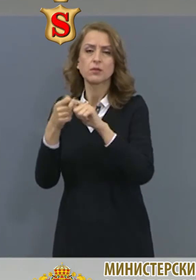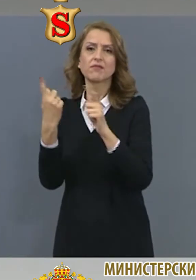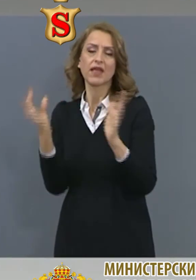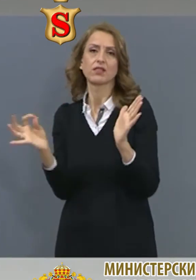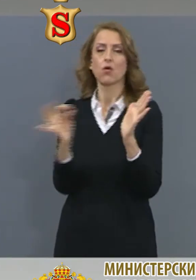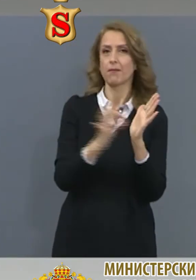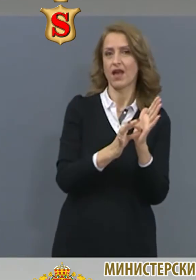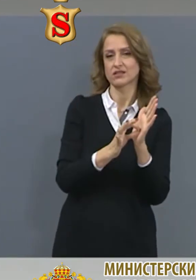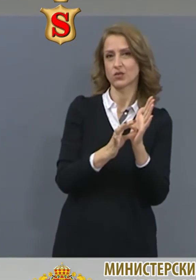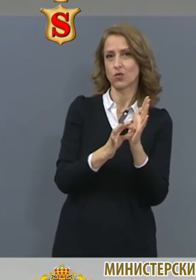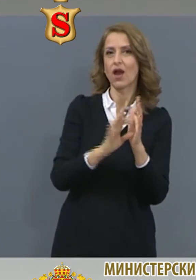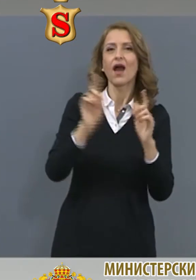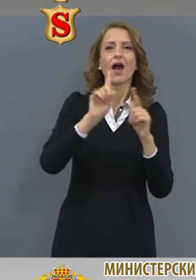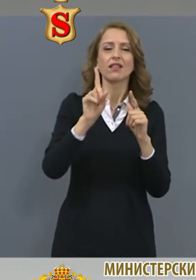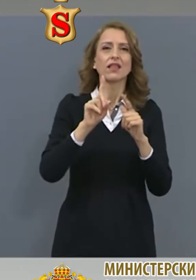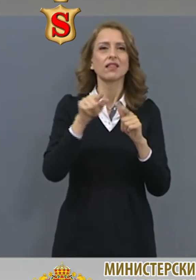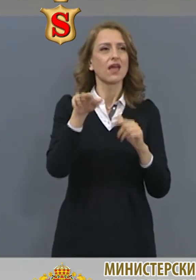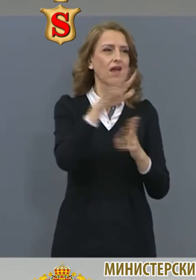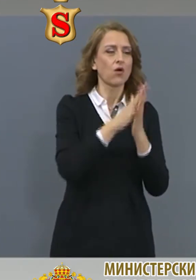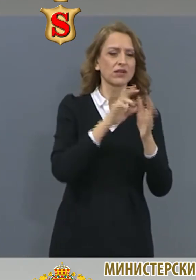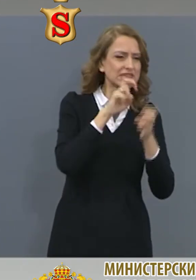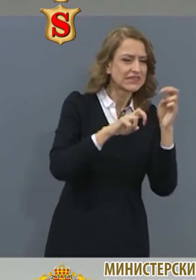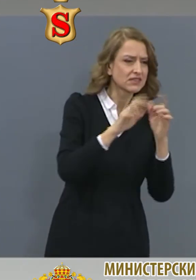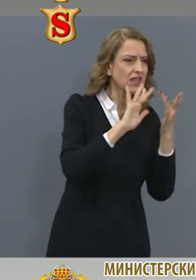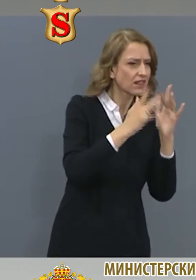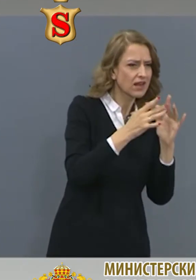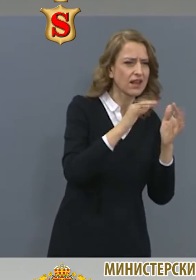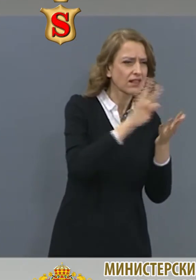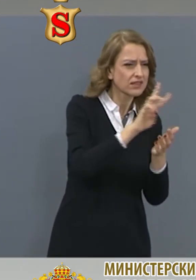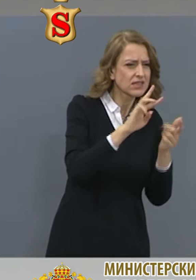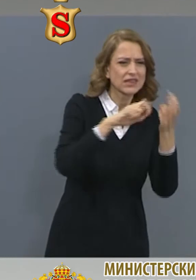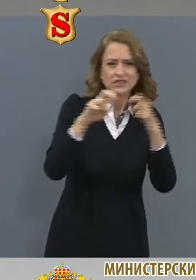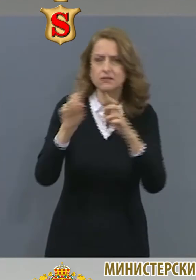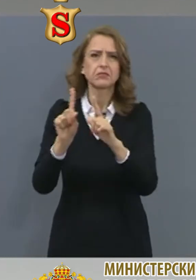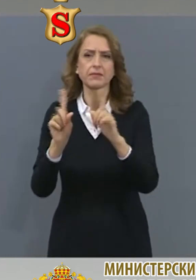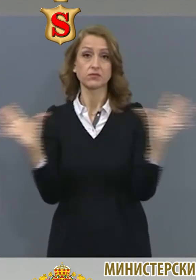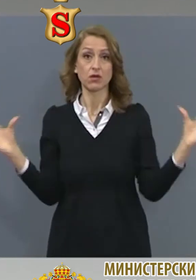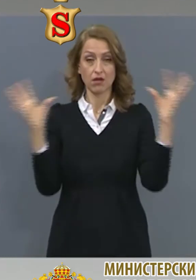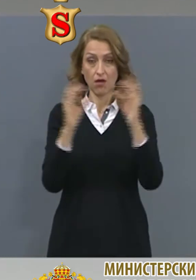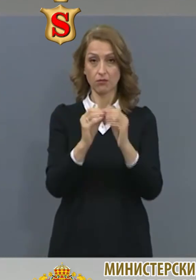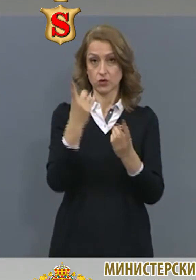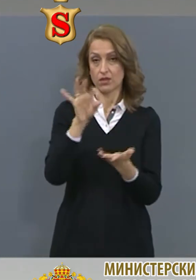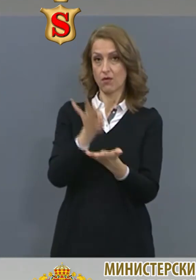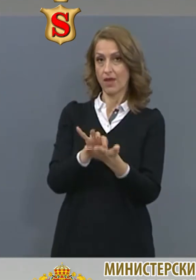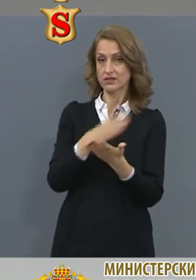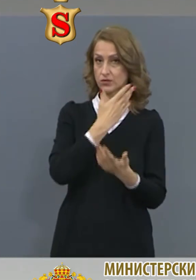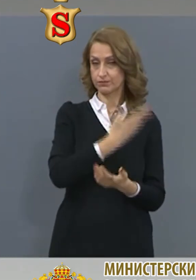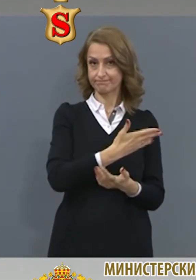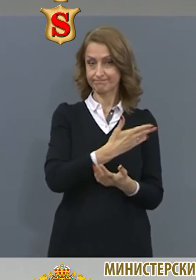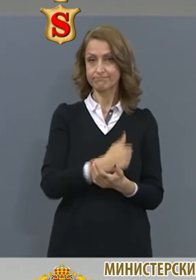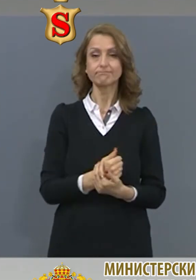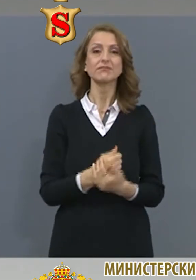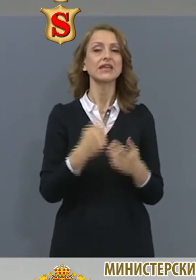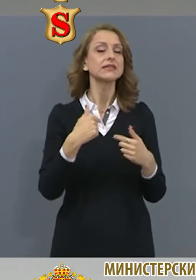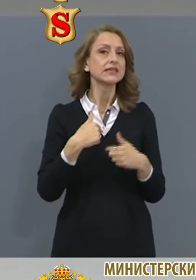се налага да се търси по отделни интернет сайтове. Имаме малки пропуски при Министерството за земледелието и храните. Сетихме твърде късно да ги